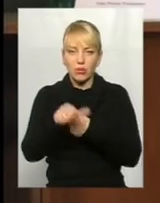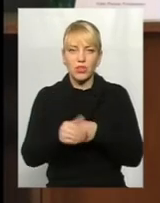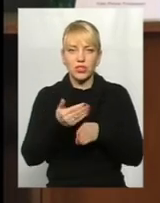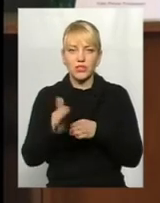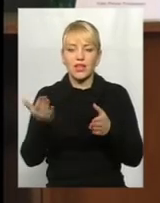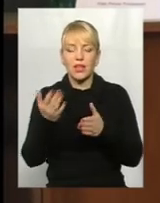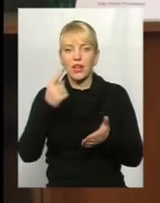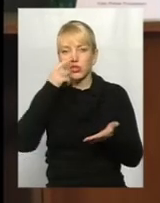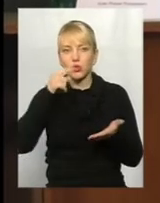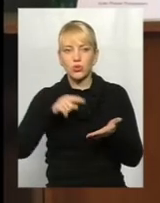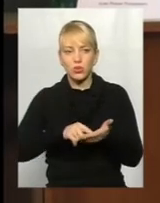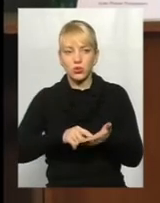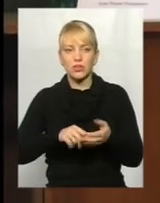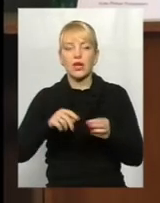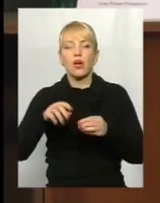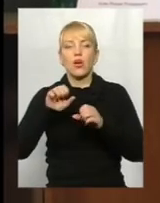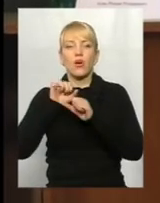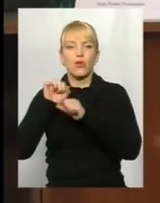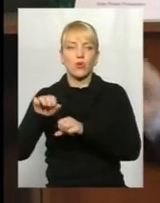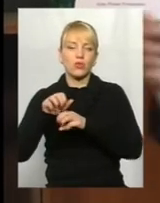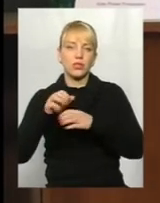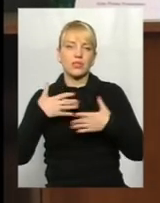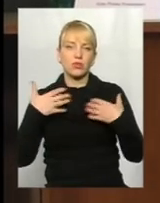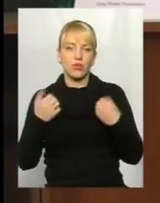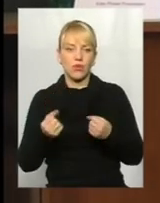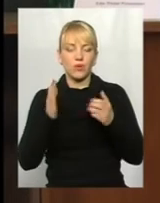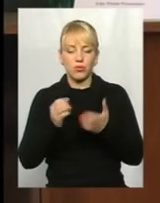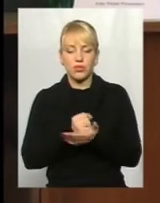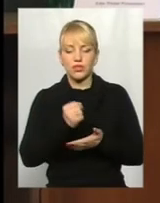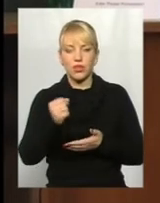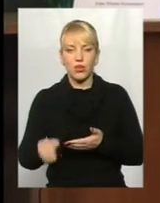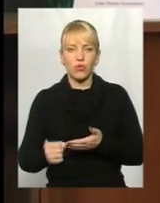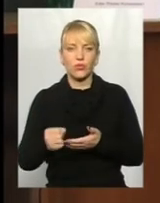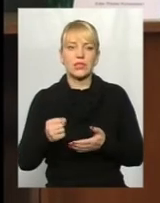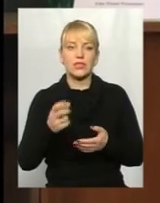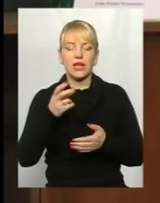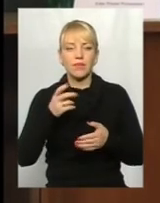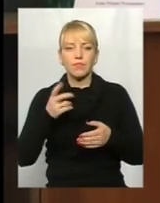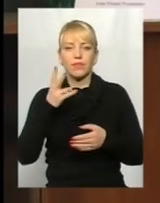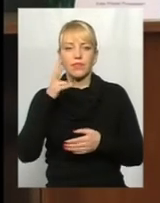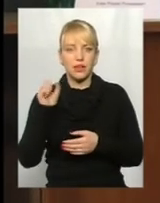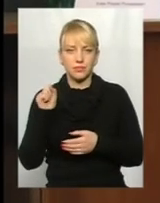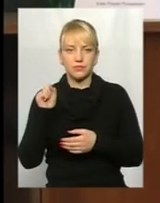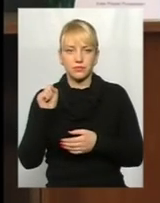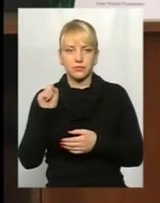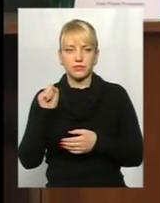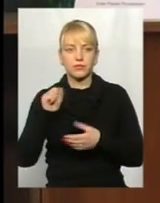безпосередньо охорони здоров'я, буде скеровуватися глобально на загальний бюджет